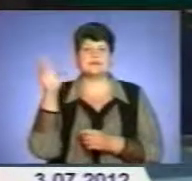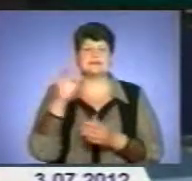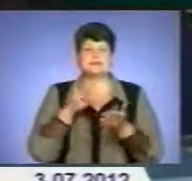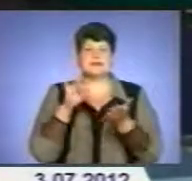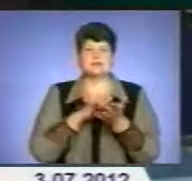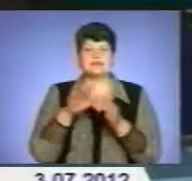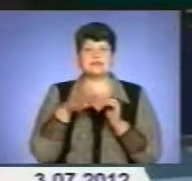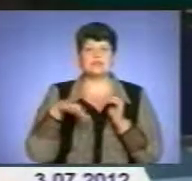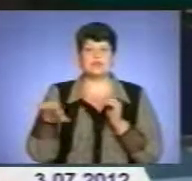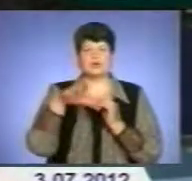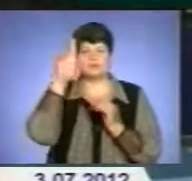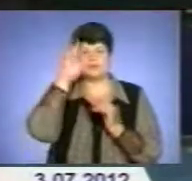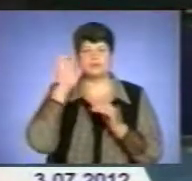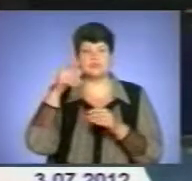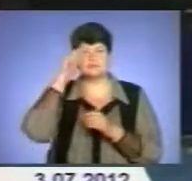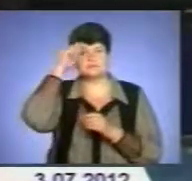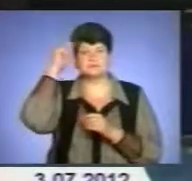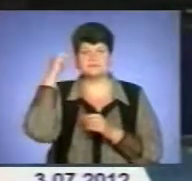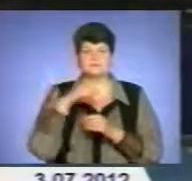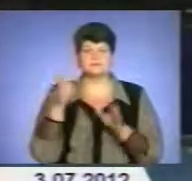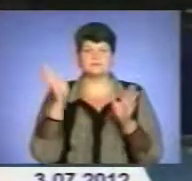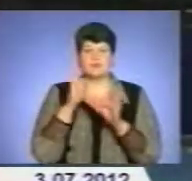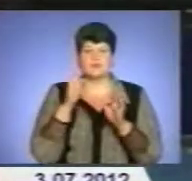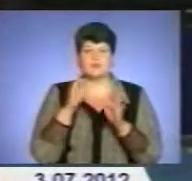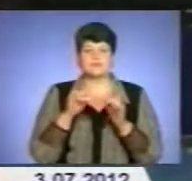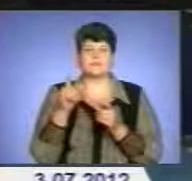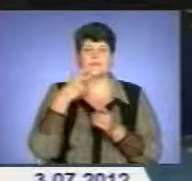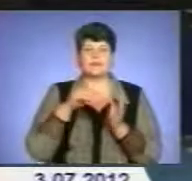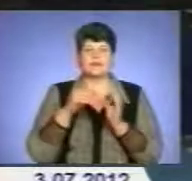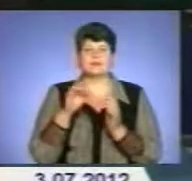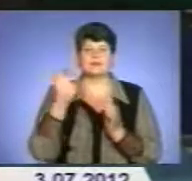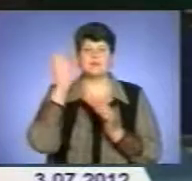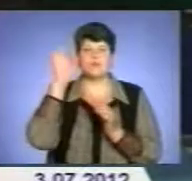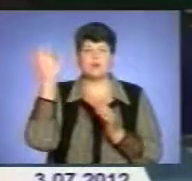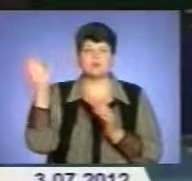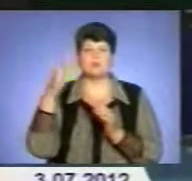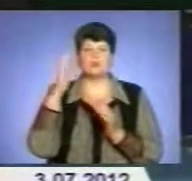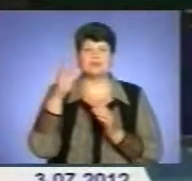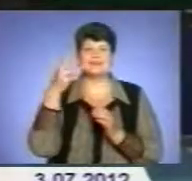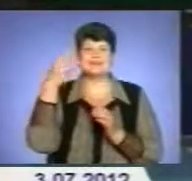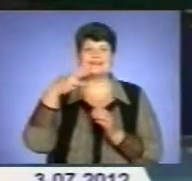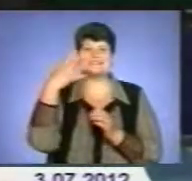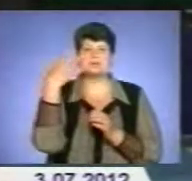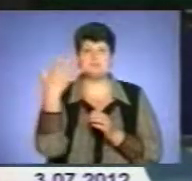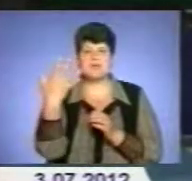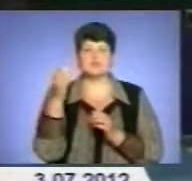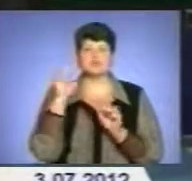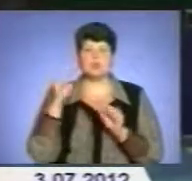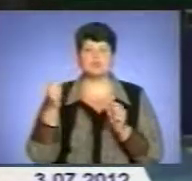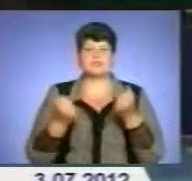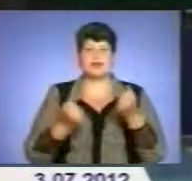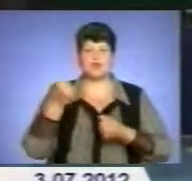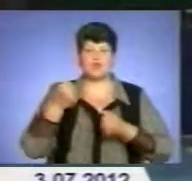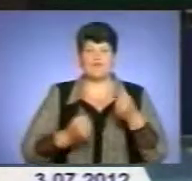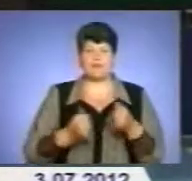держави утримується спекотна погода. Стопчики термометра місцями сягнуть плюс 35. Чи безпечно керувати у таку погоду